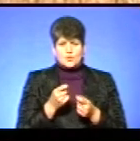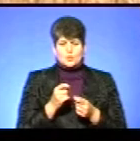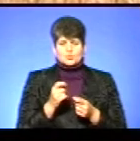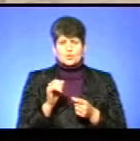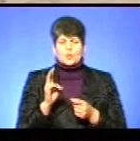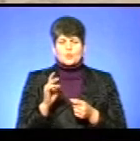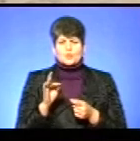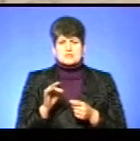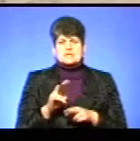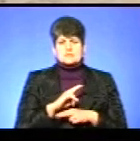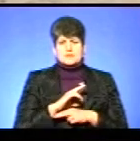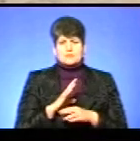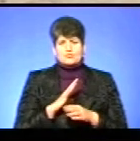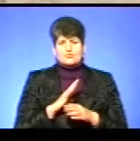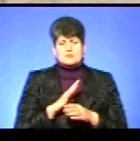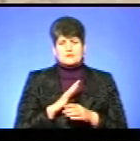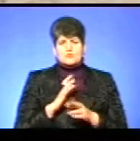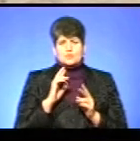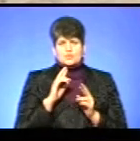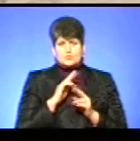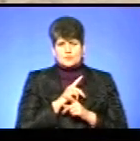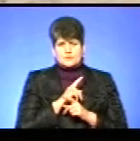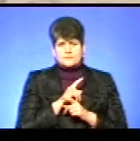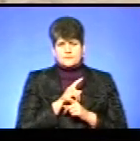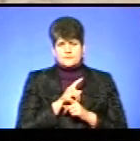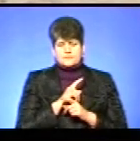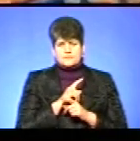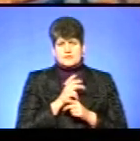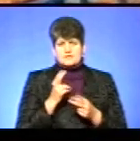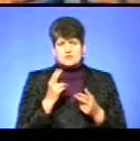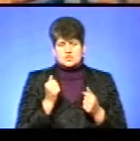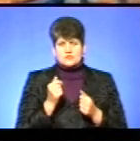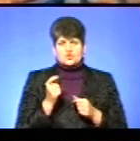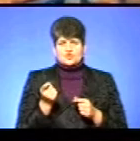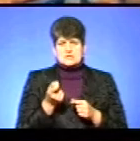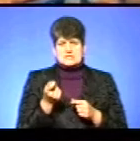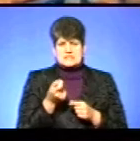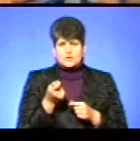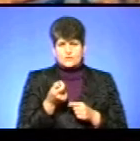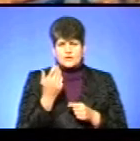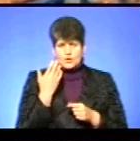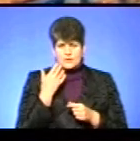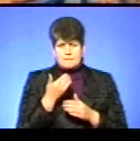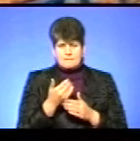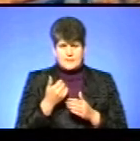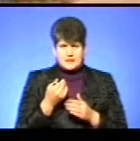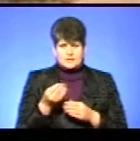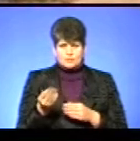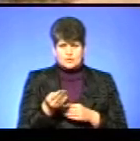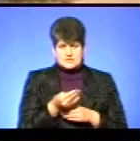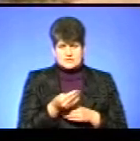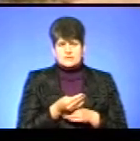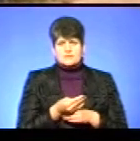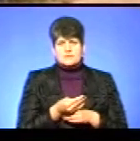Смерть наступила від інтоксикації і отруєння. Звичайно, що зернові, коли перед посівом піддаються